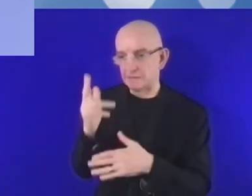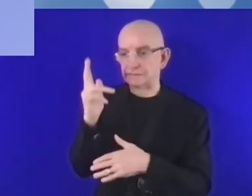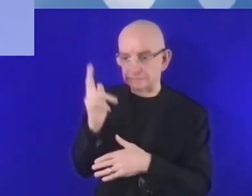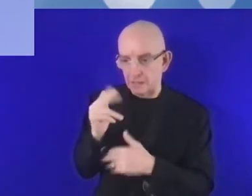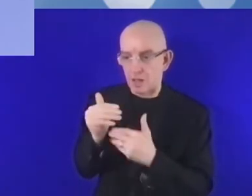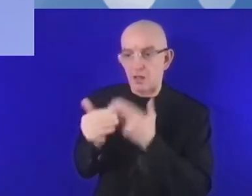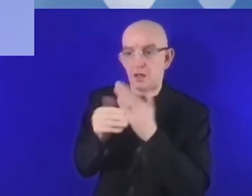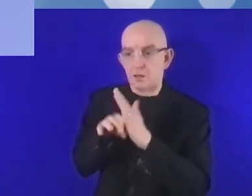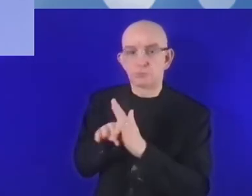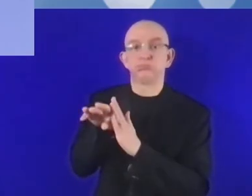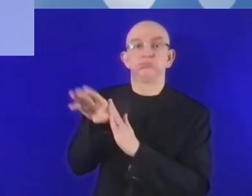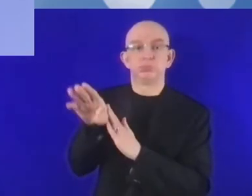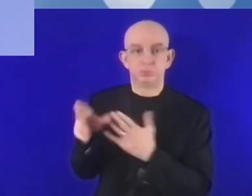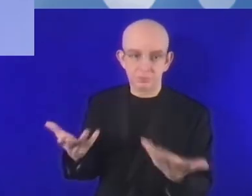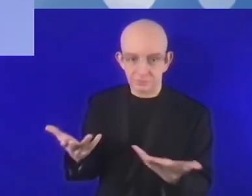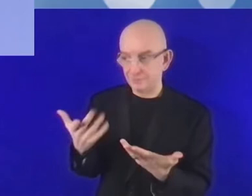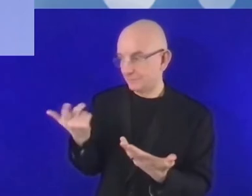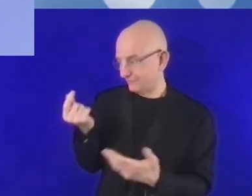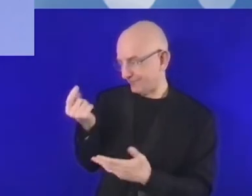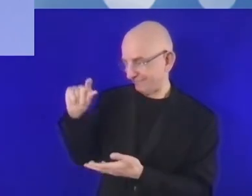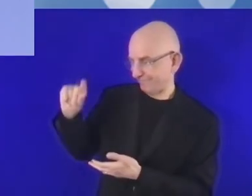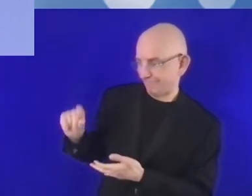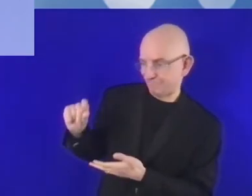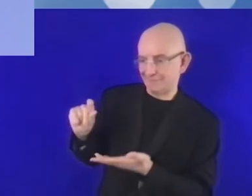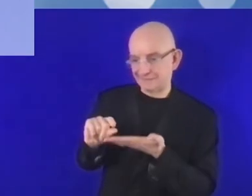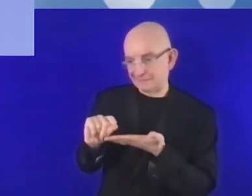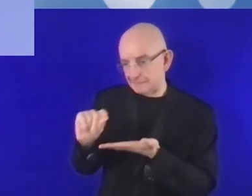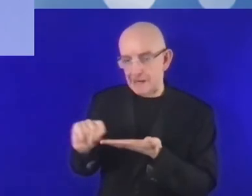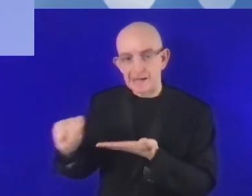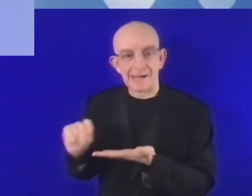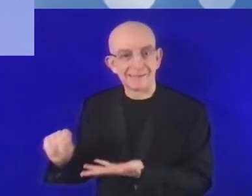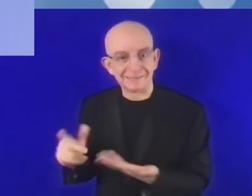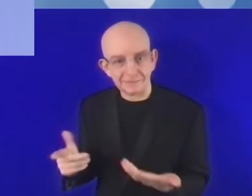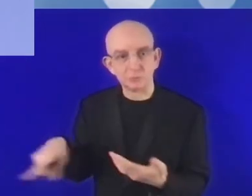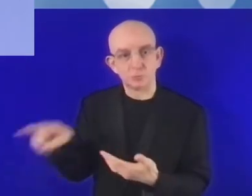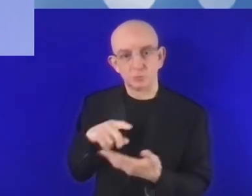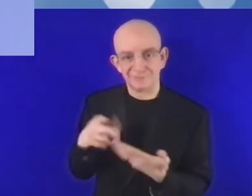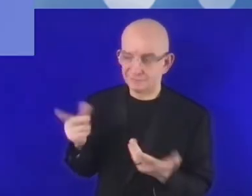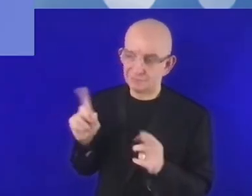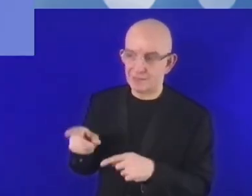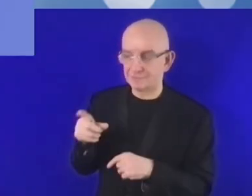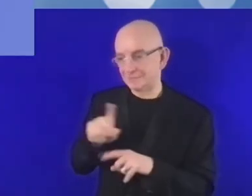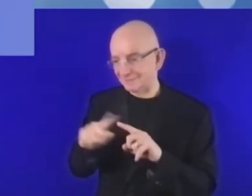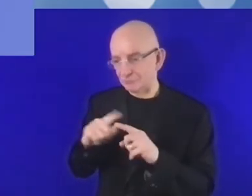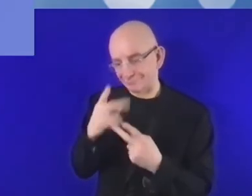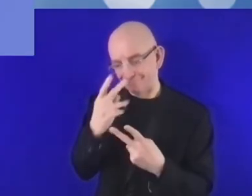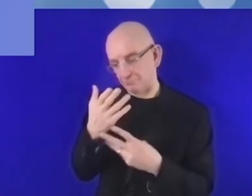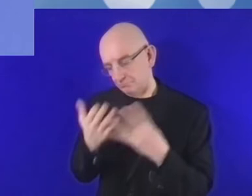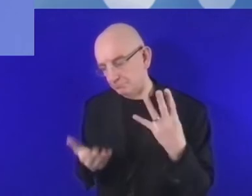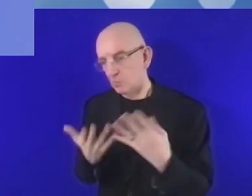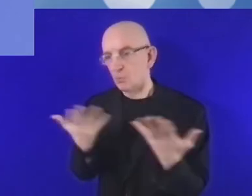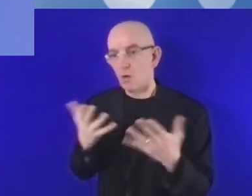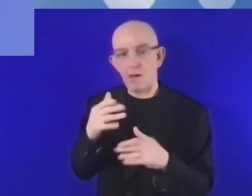skrzydeł w swojej pracy na rynku. A zatem potrzebujemy otwartych możliwości dla tych graczy rynkowych.